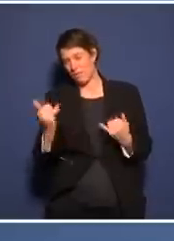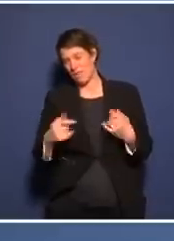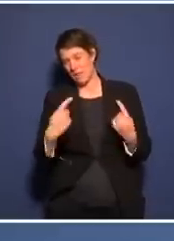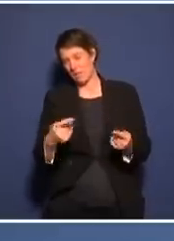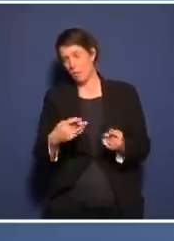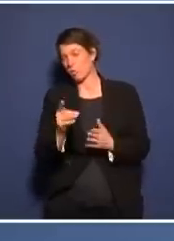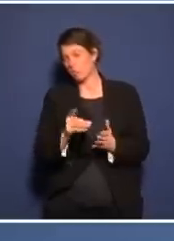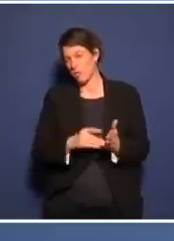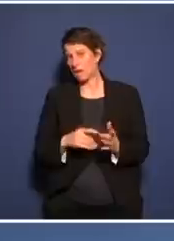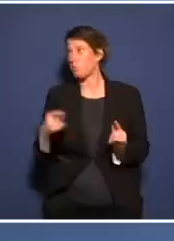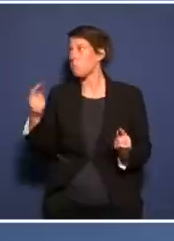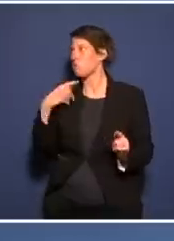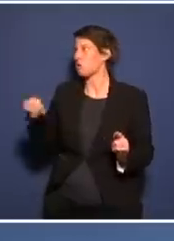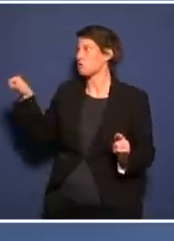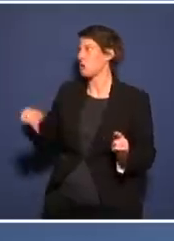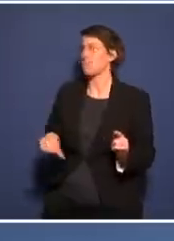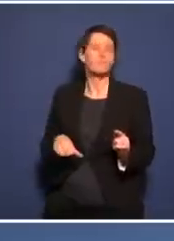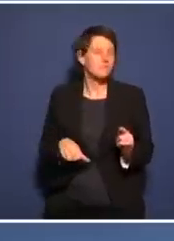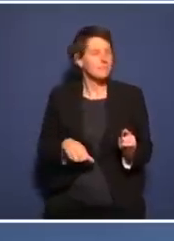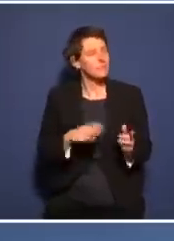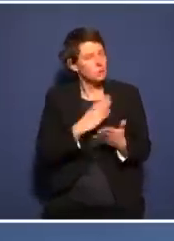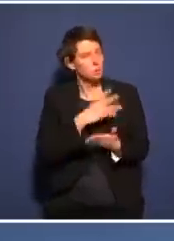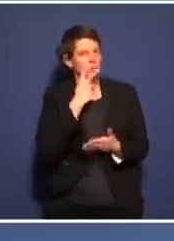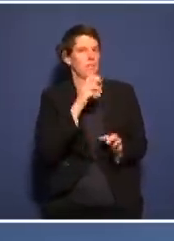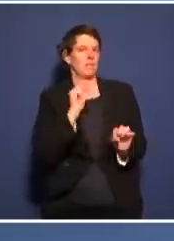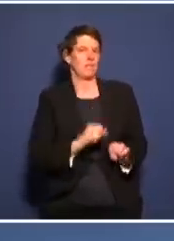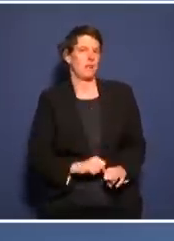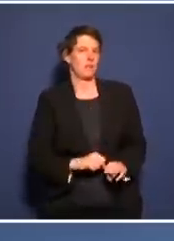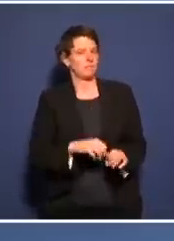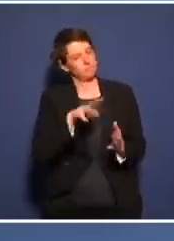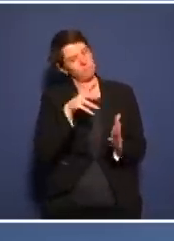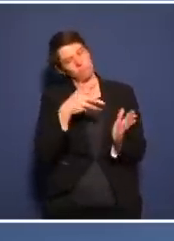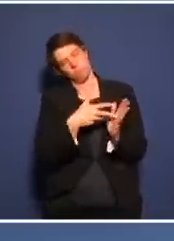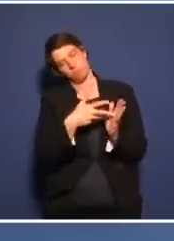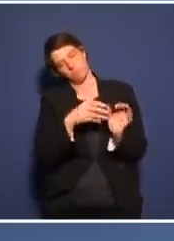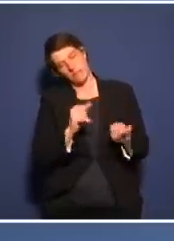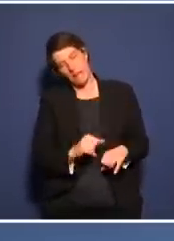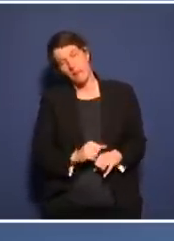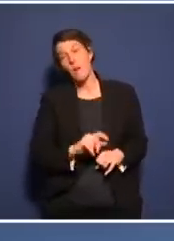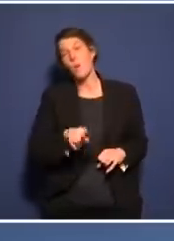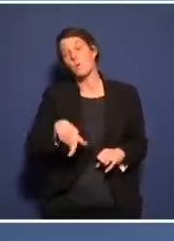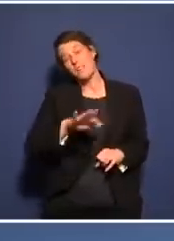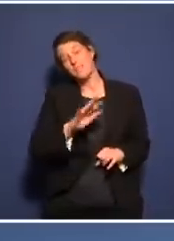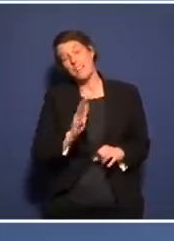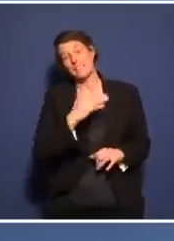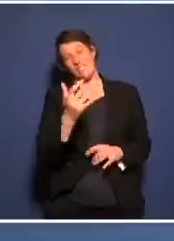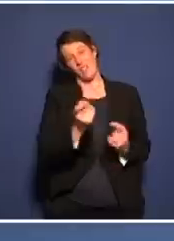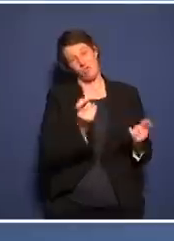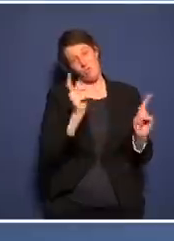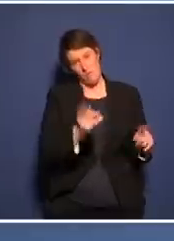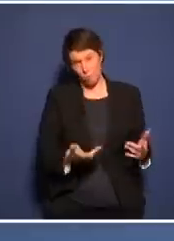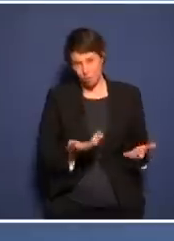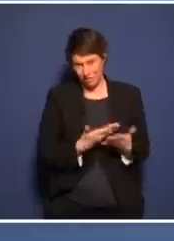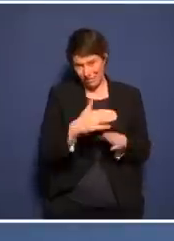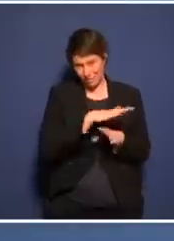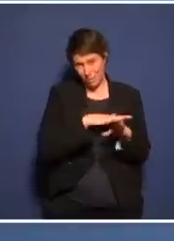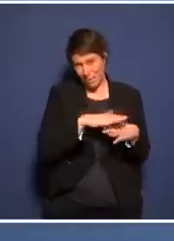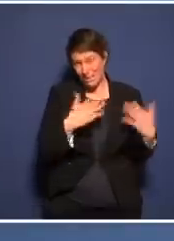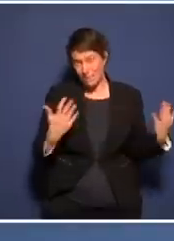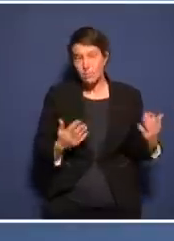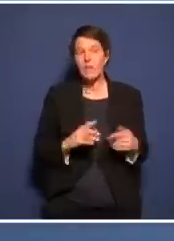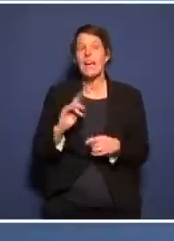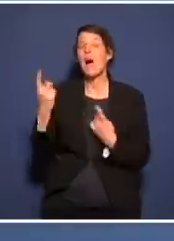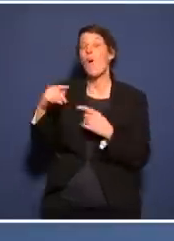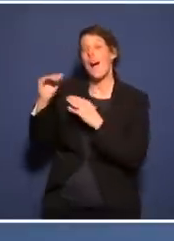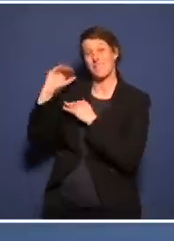größte Ohrfeige, eigentlich das vernichtende Urteil für die gesamte aktuelle Corona-Politik in Deutschland. Man kann auch in anderen